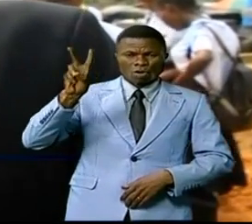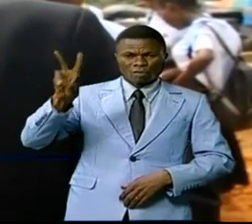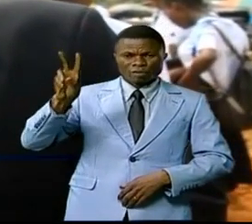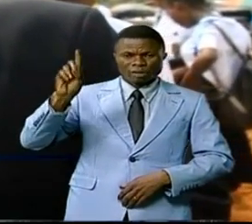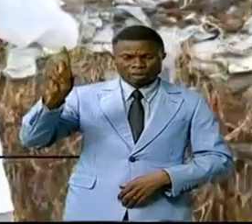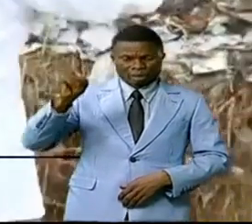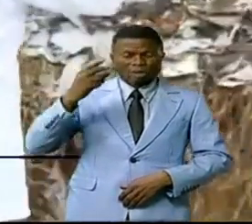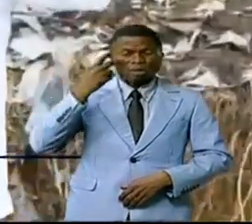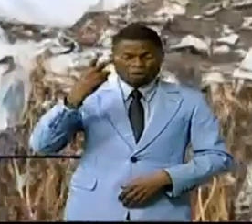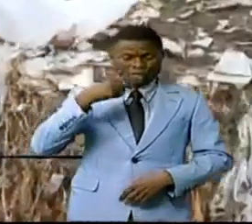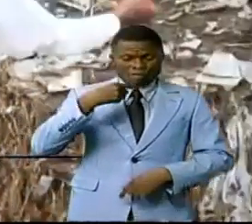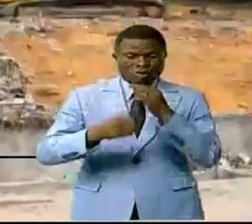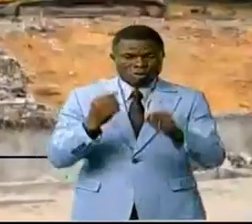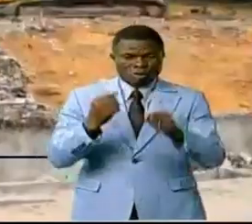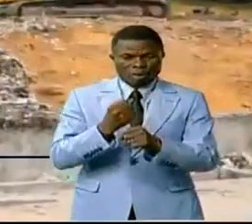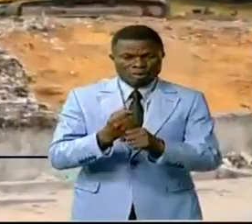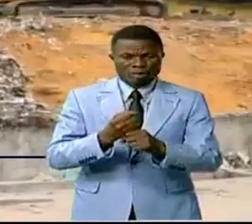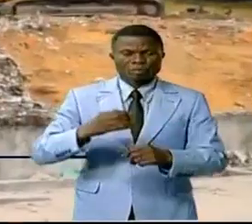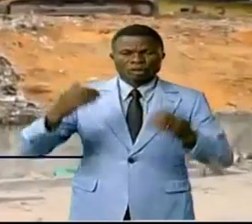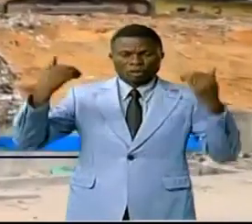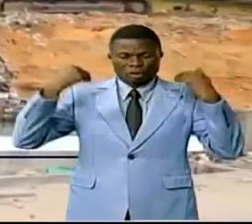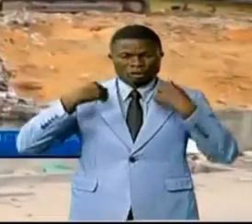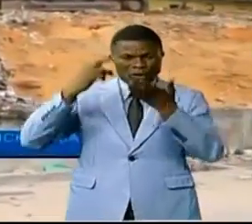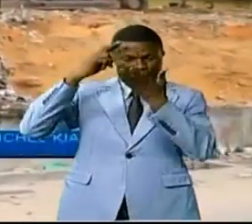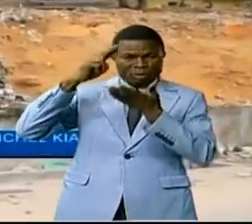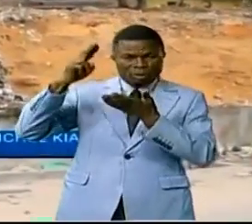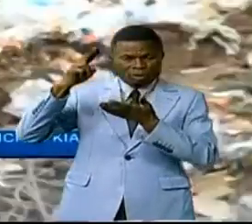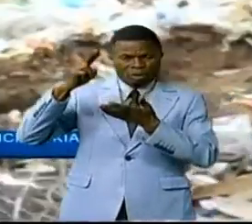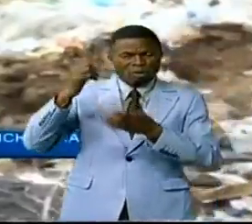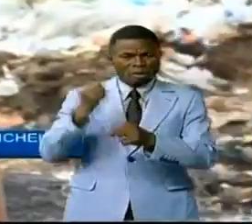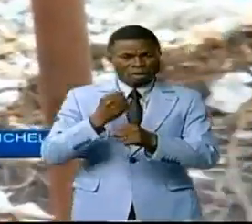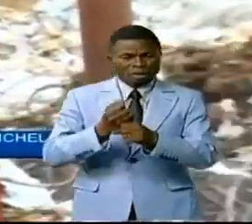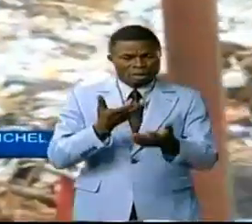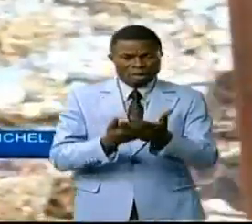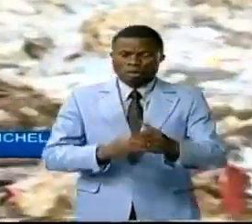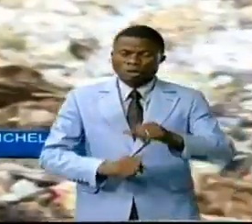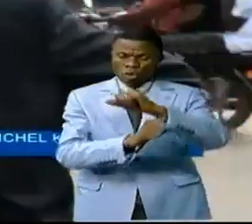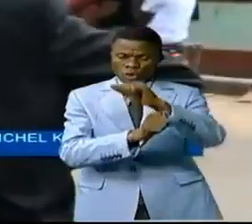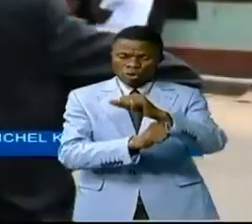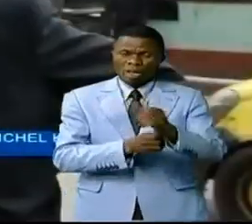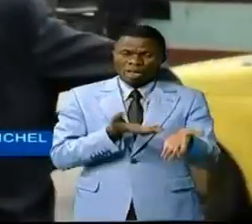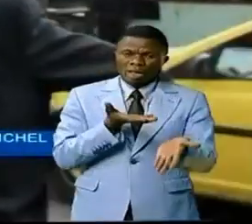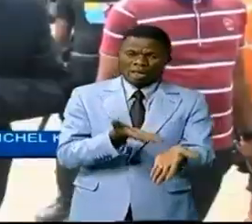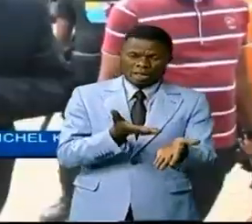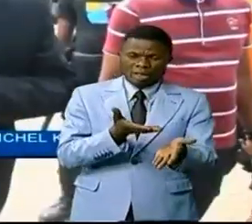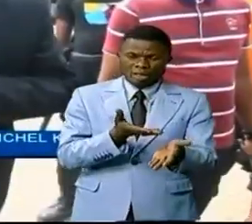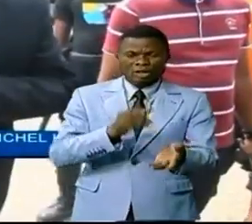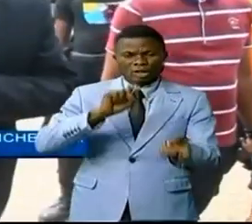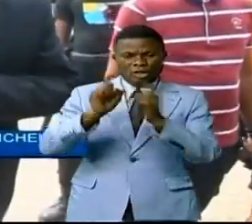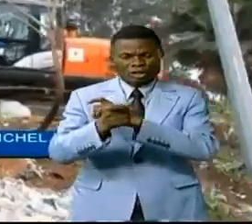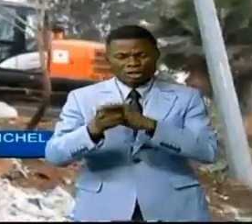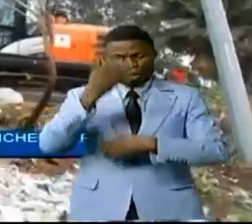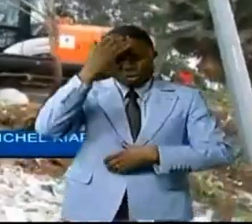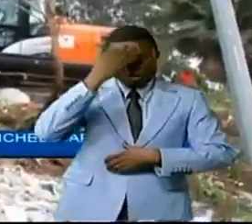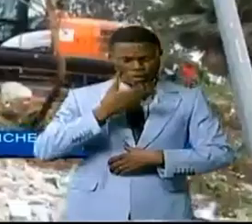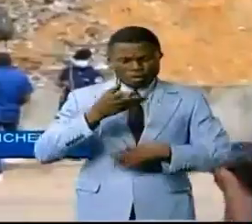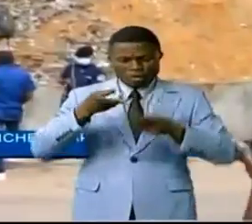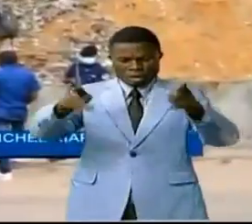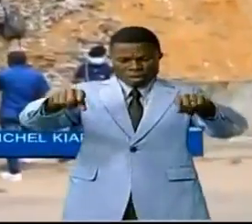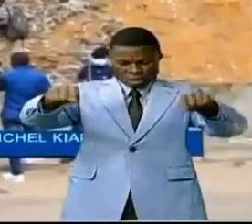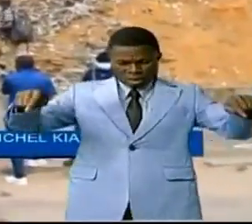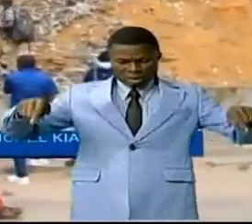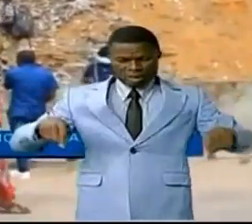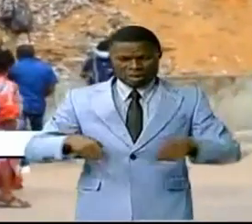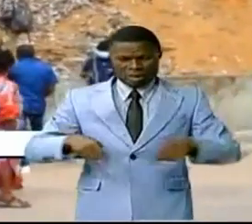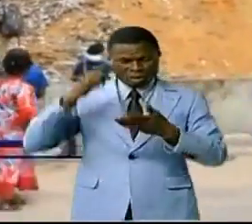et ils ont fait. Pour les comités de gestion de l'Unikin, cette opération de coup d'appoint permettra d'irréderer l'image environnementale de l